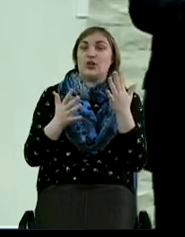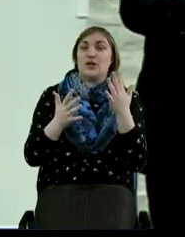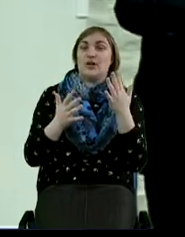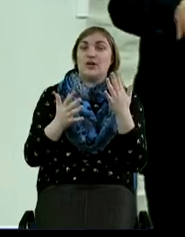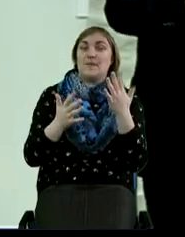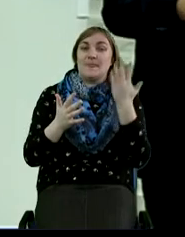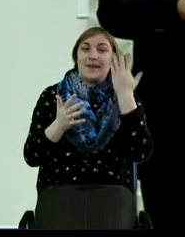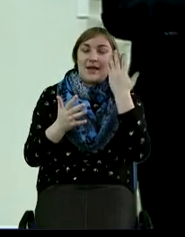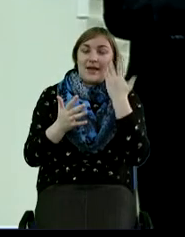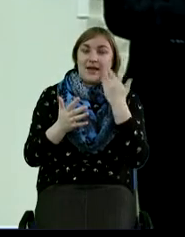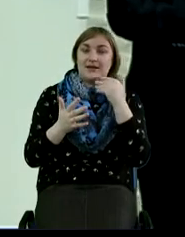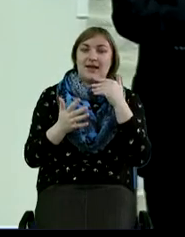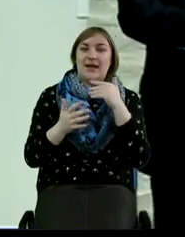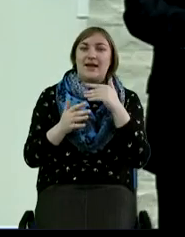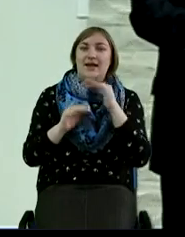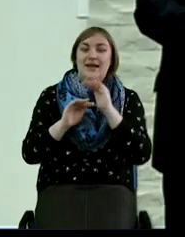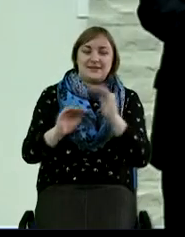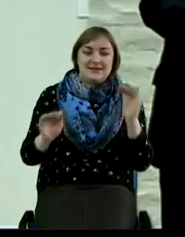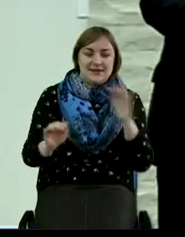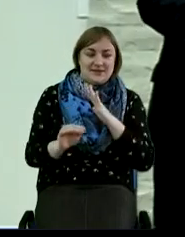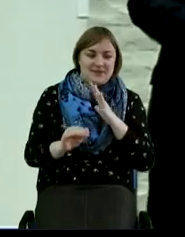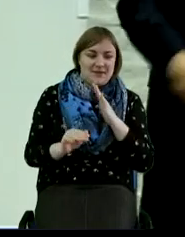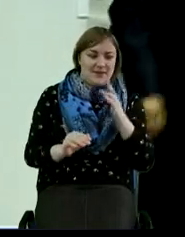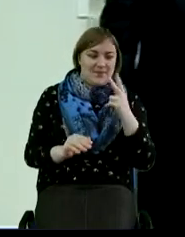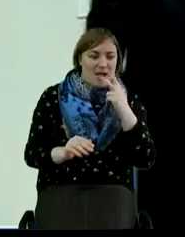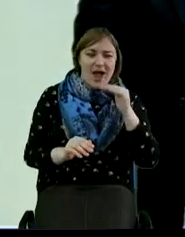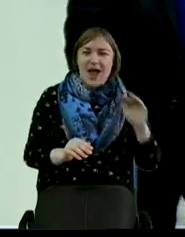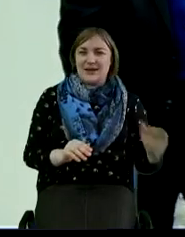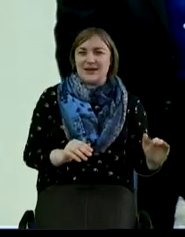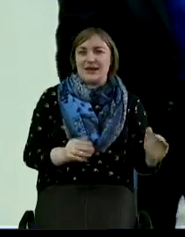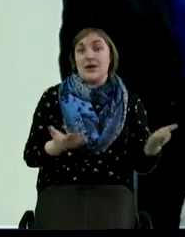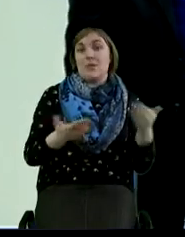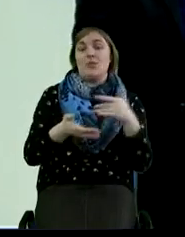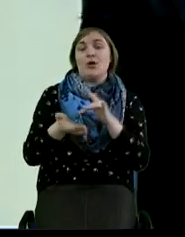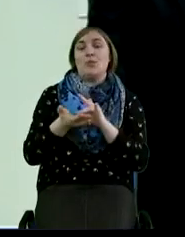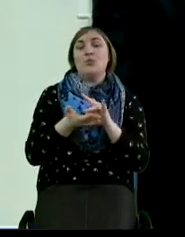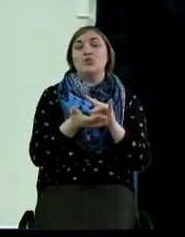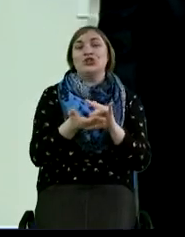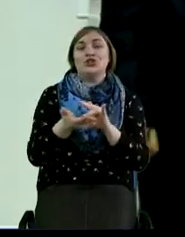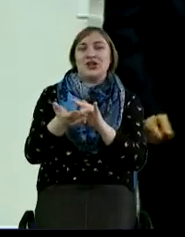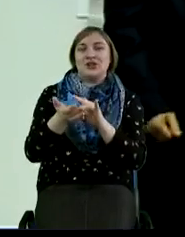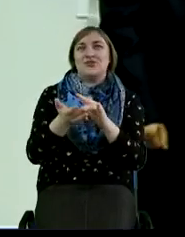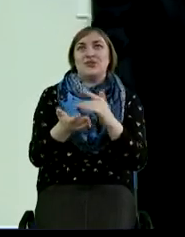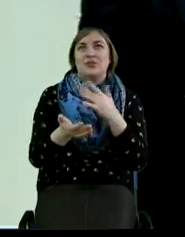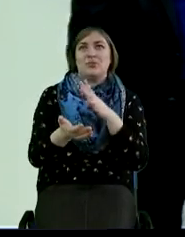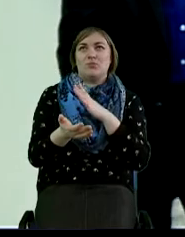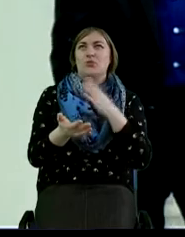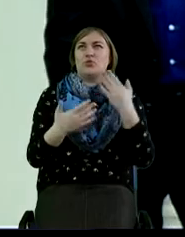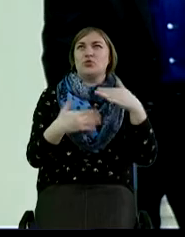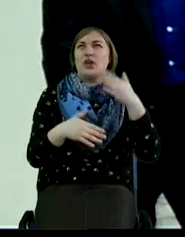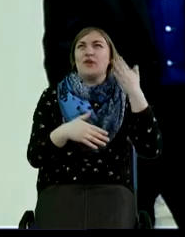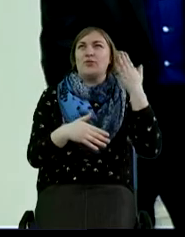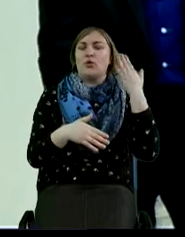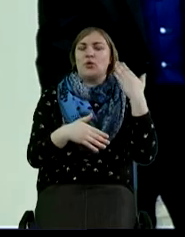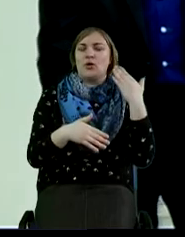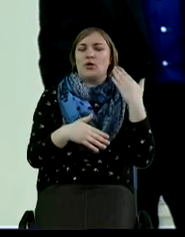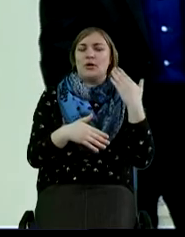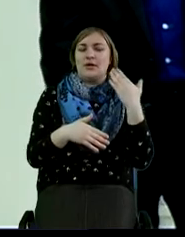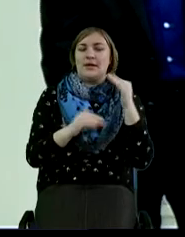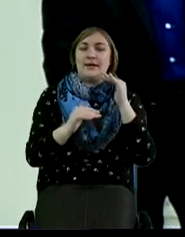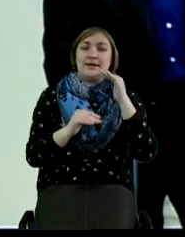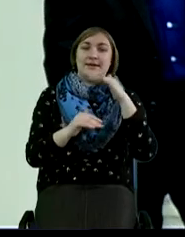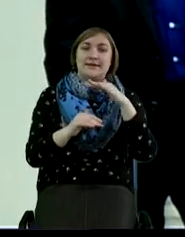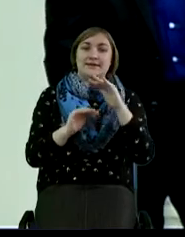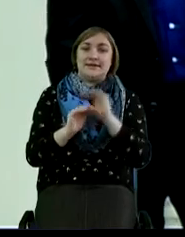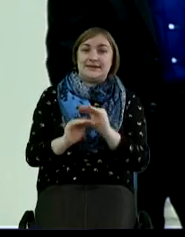Произошел, когда дети были совершенно маленькие. Мы путешествовали, это было уже довольно давно. Дети,